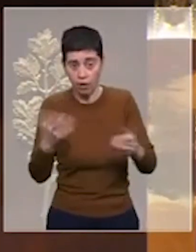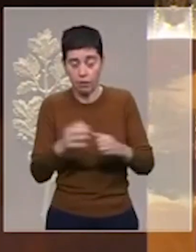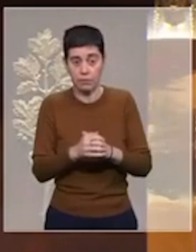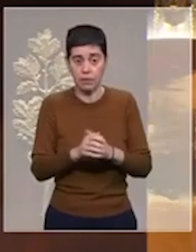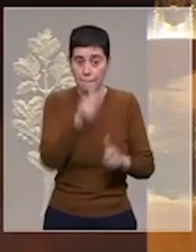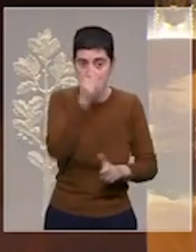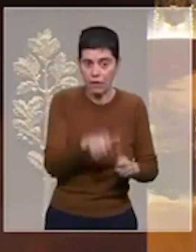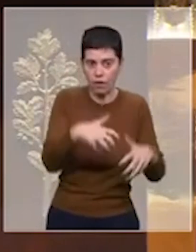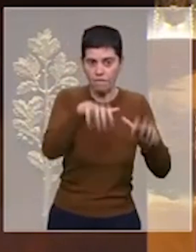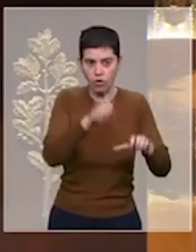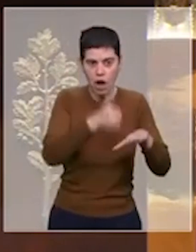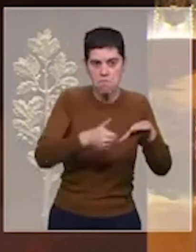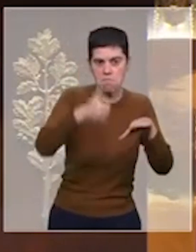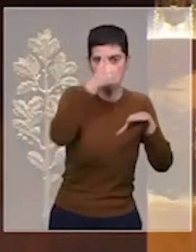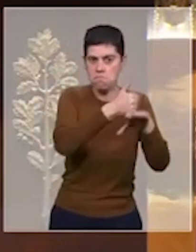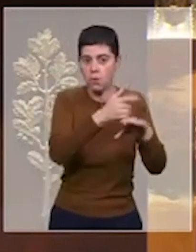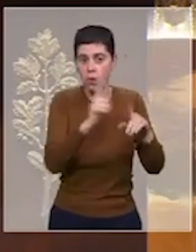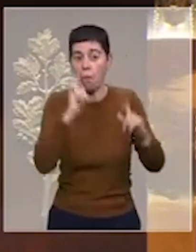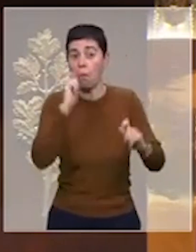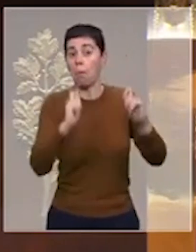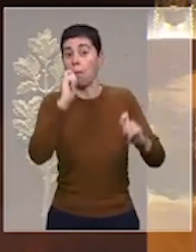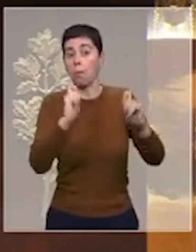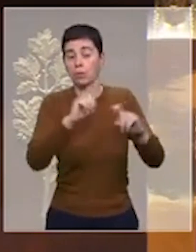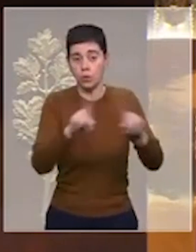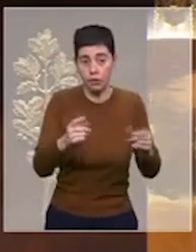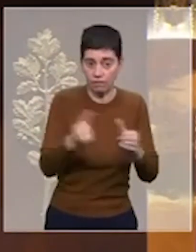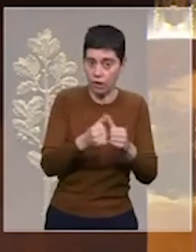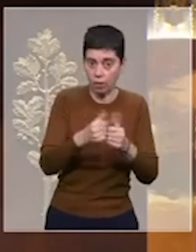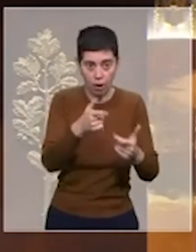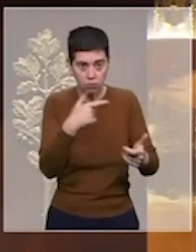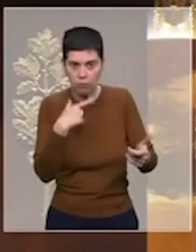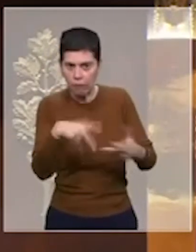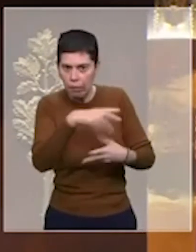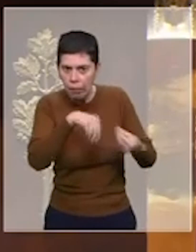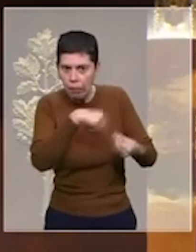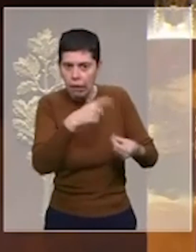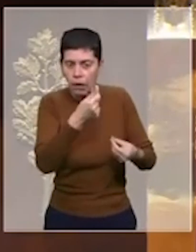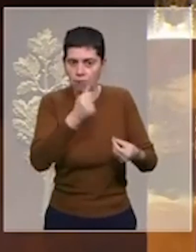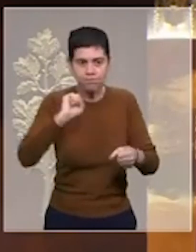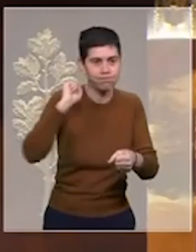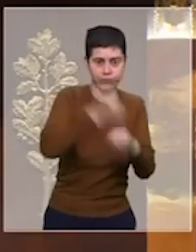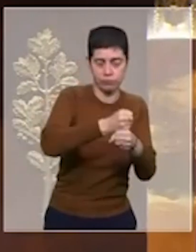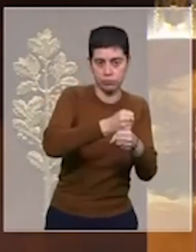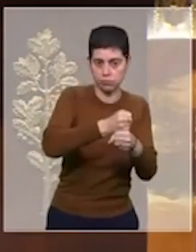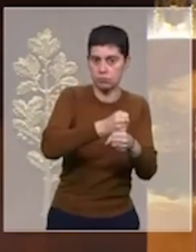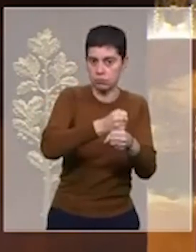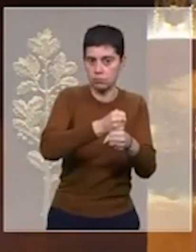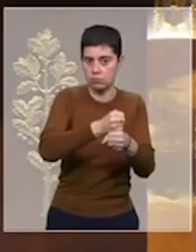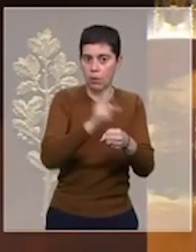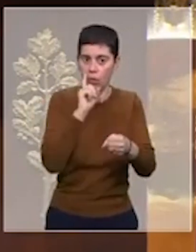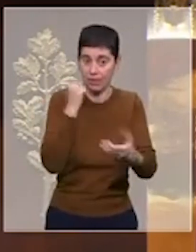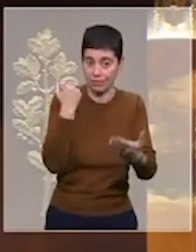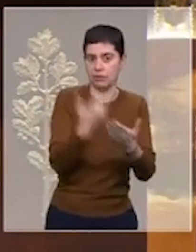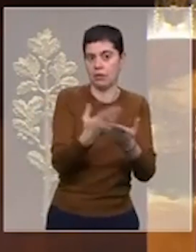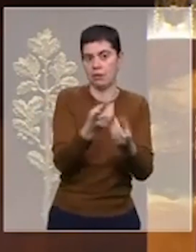fonctionnaires de haut niveau, peu scrupuleux, qui seront condamnés, qui répondront de leurs actes, car c'est cela, la